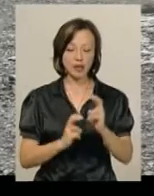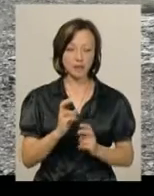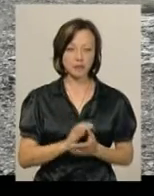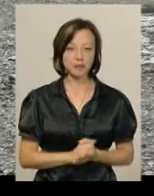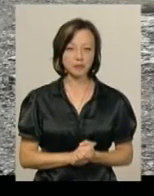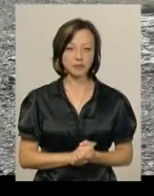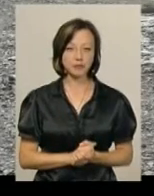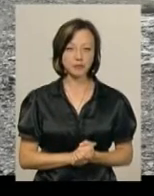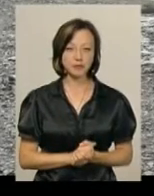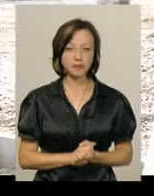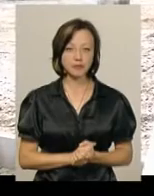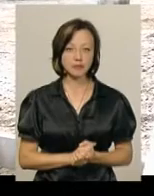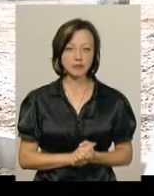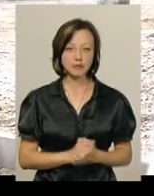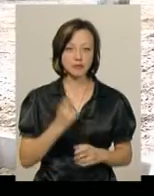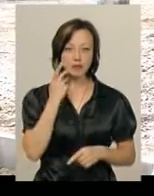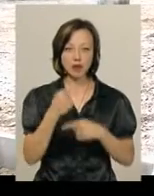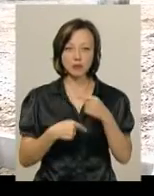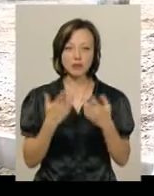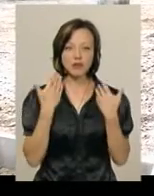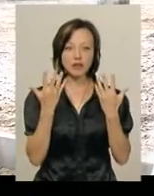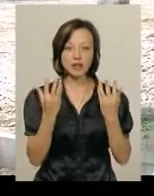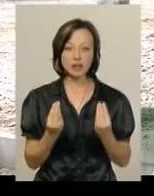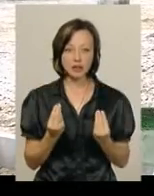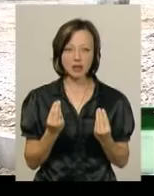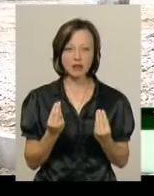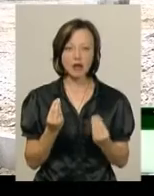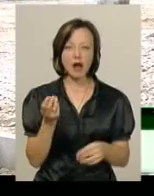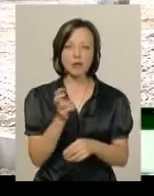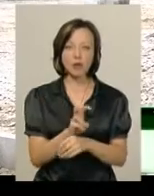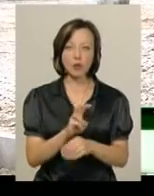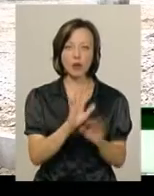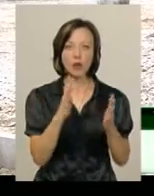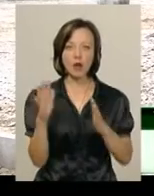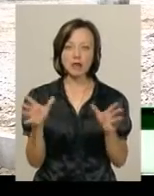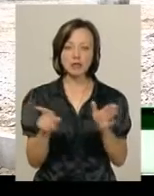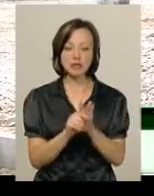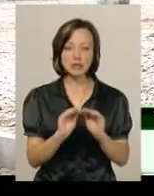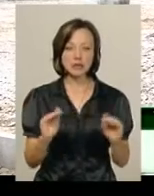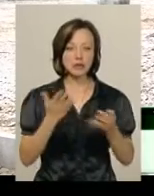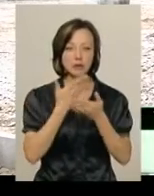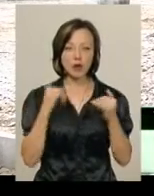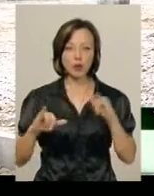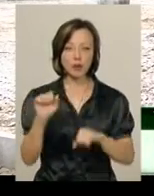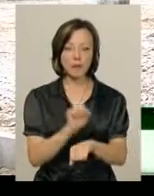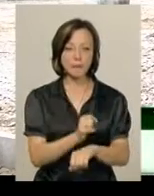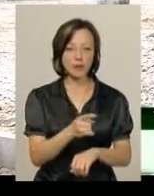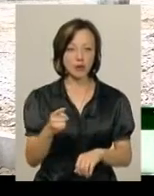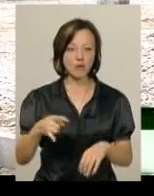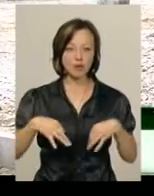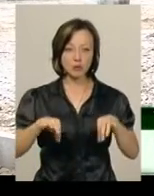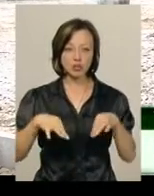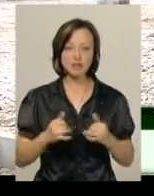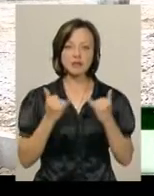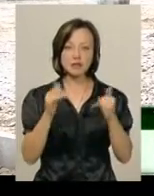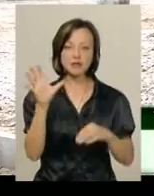парків і сквери Тетяна Самолюк. Постійно на вихідні приходять гуляти з дітками, і немає де припаркувати машини. Це